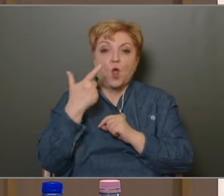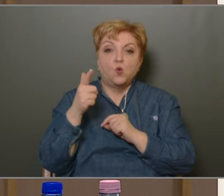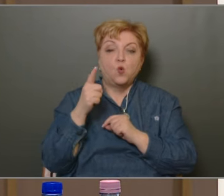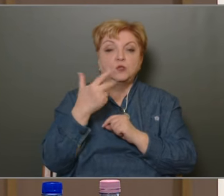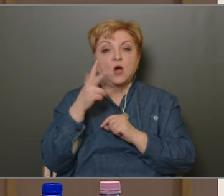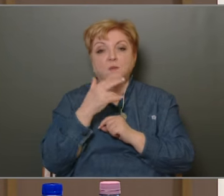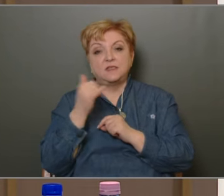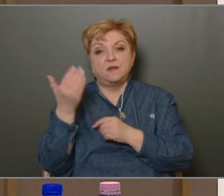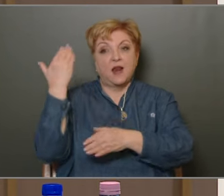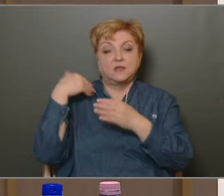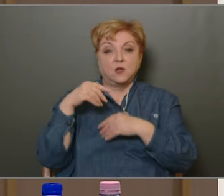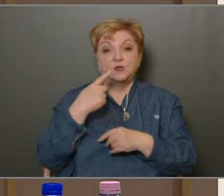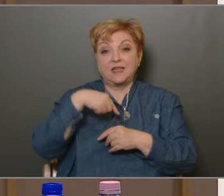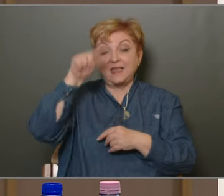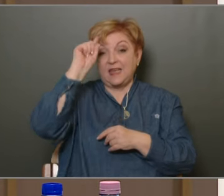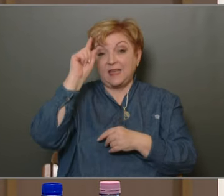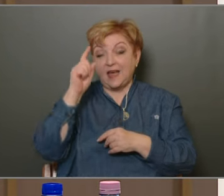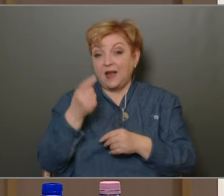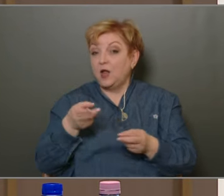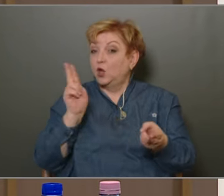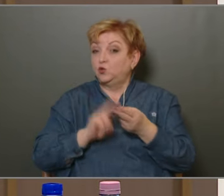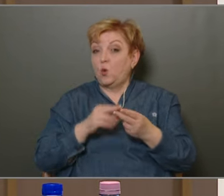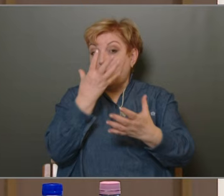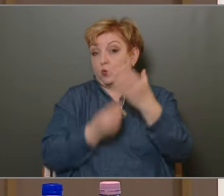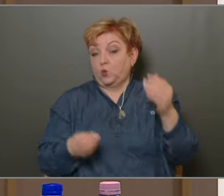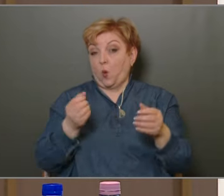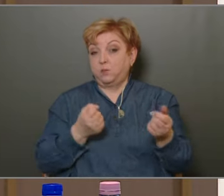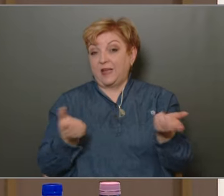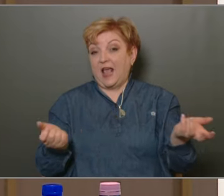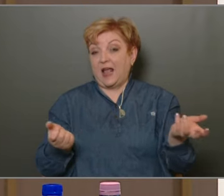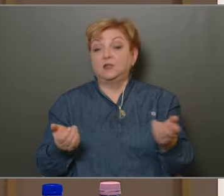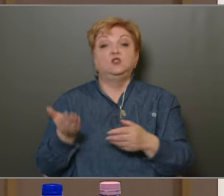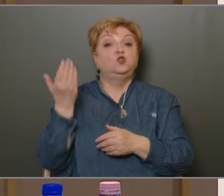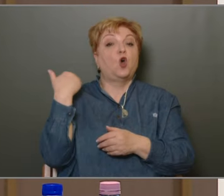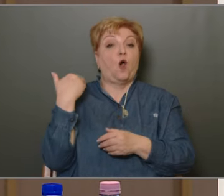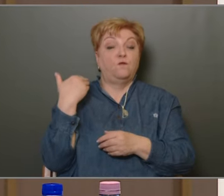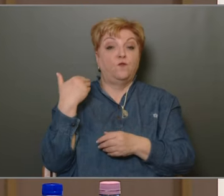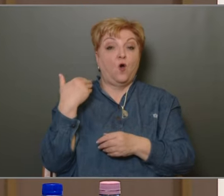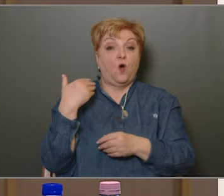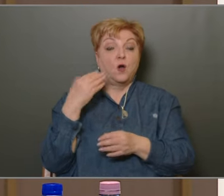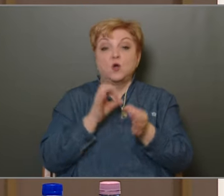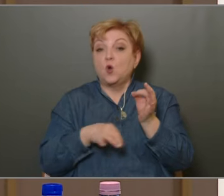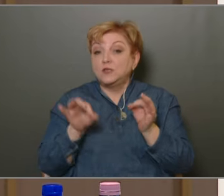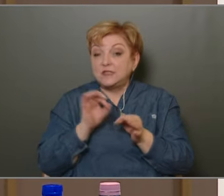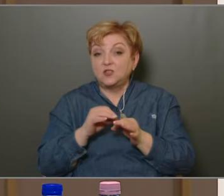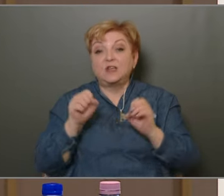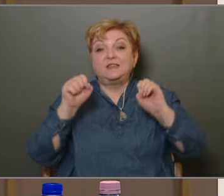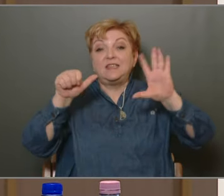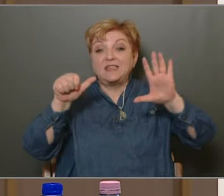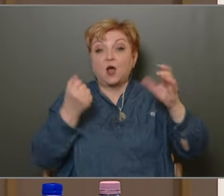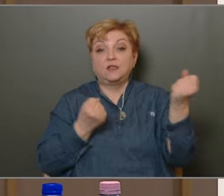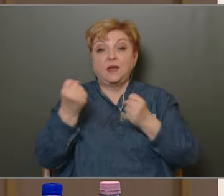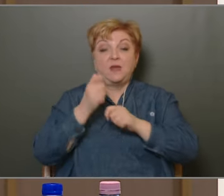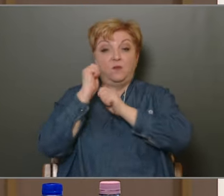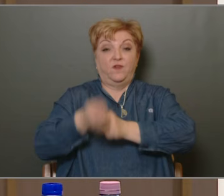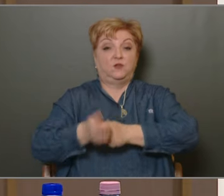évre az öt volt olyan éjszaka, ahol ennél többet, amikor ennyi több autót loptak el Tavaly összesen 16 gépjármű feltörés volt egész évben